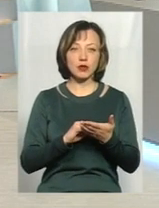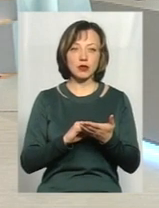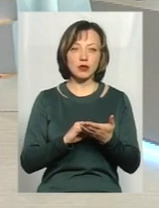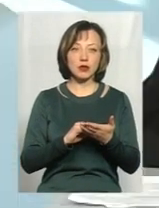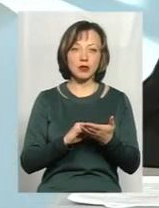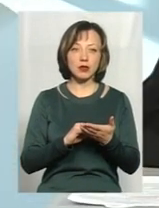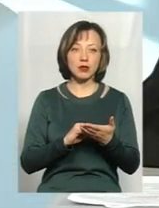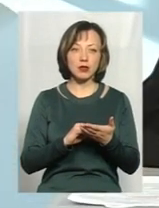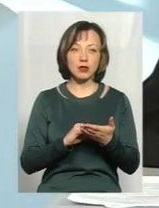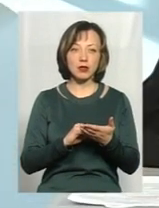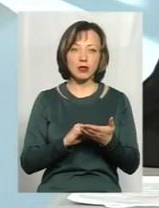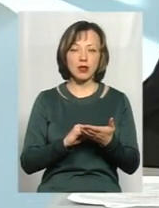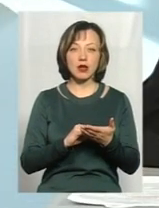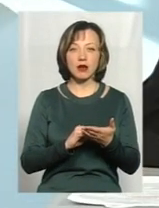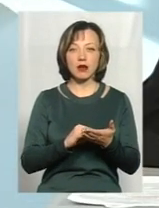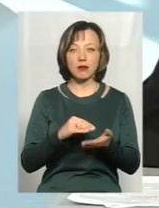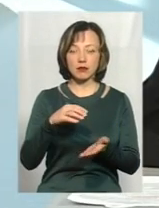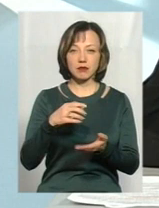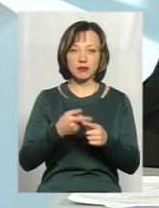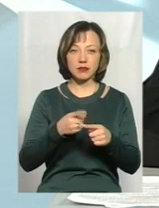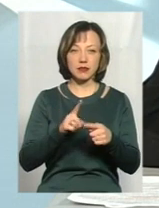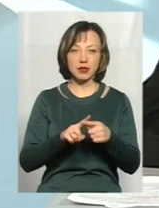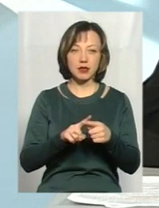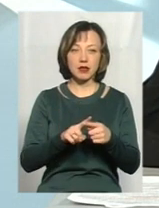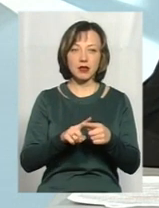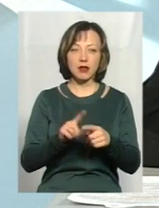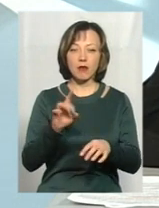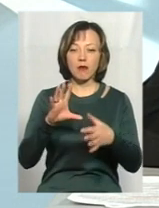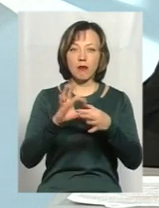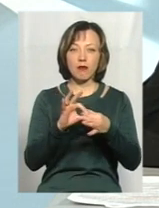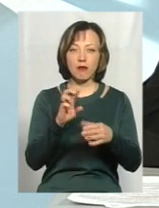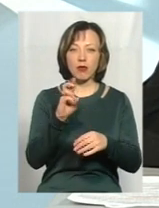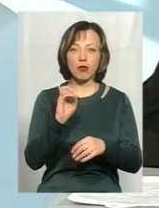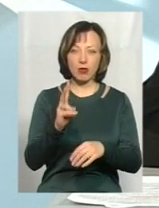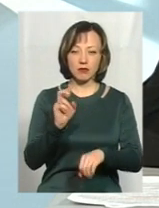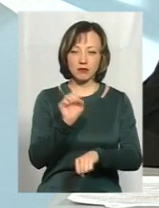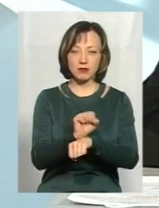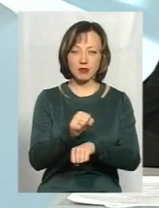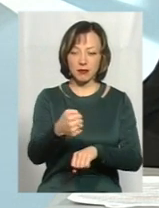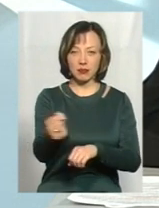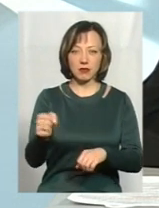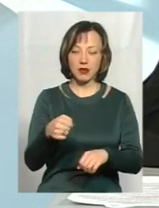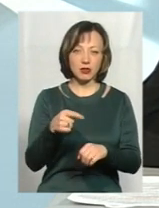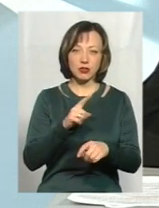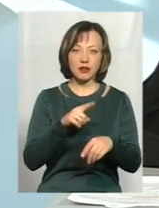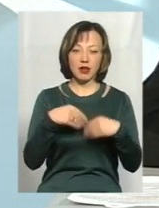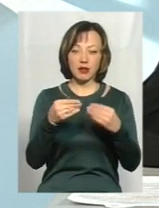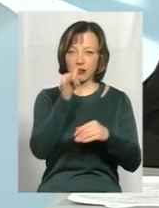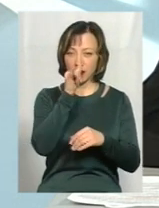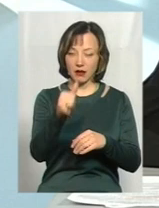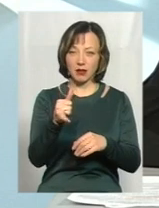добрий мультлок, який не дає можливості швидко і без таких